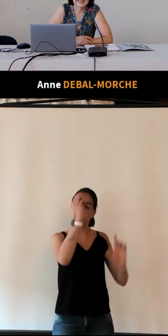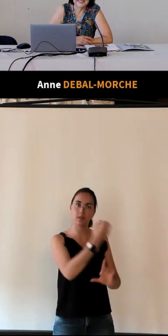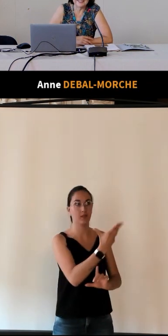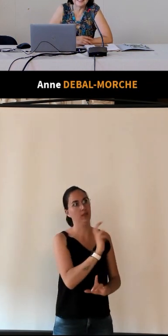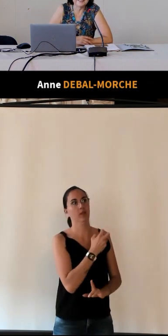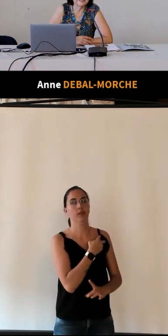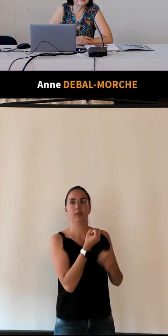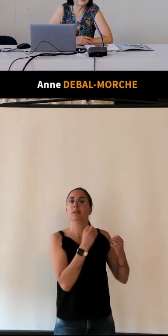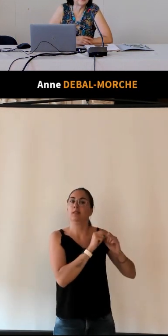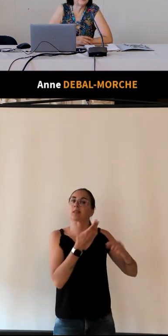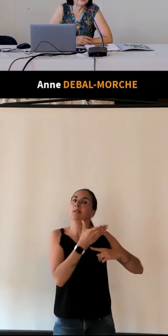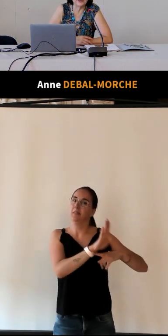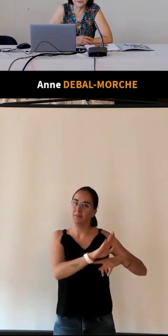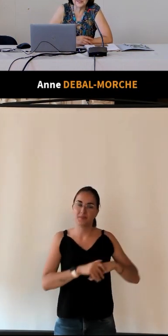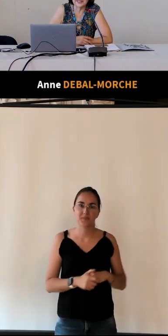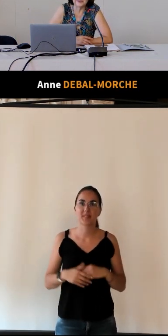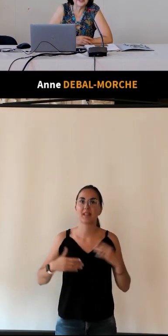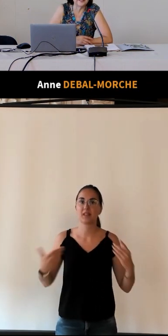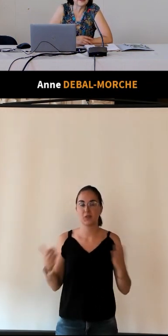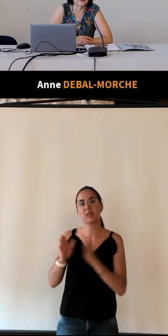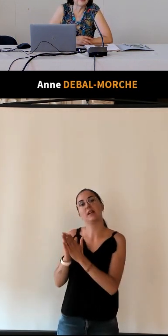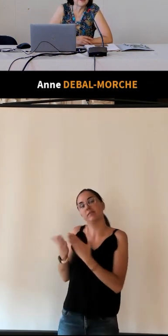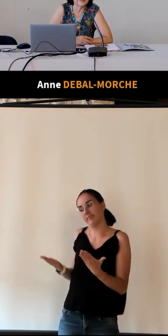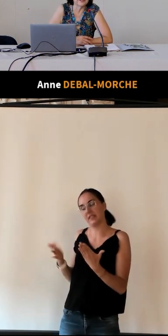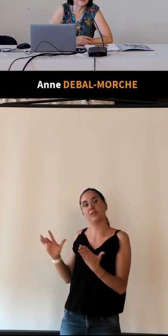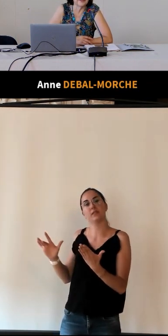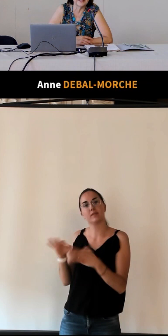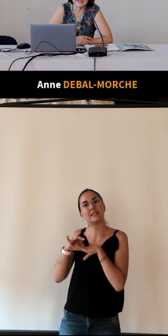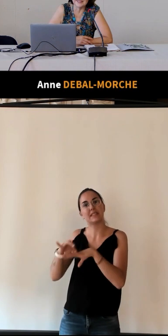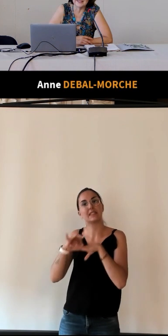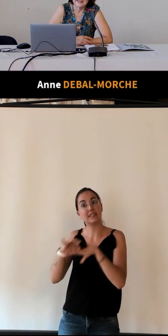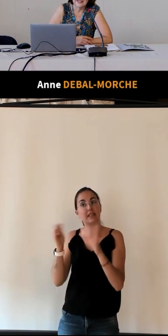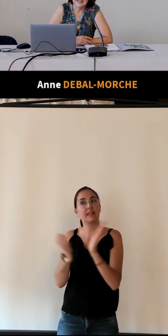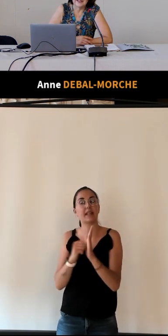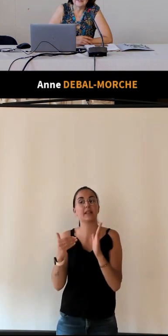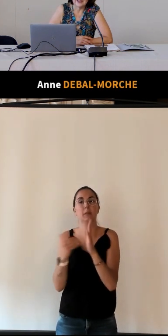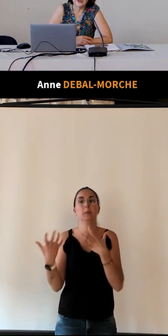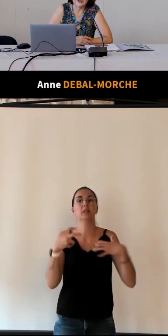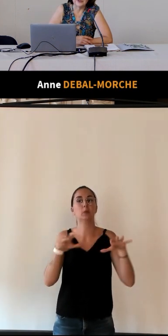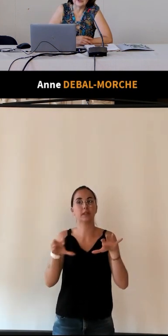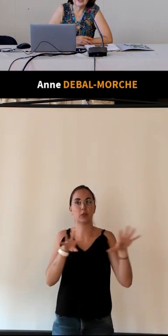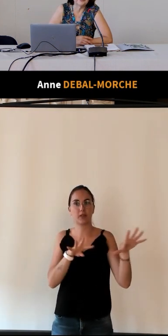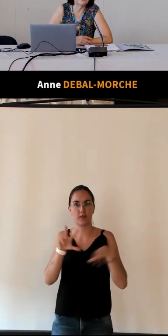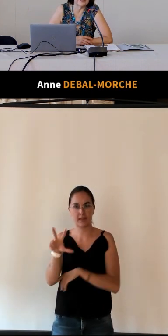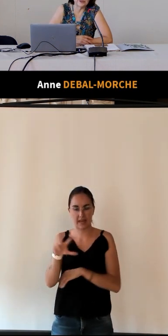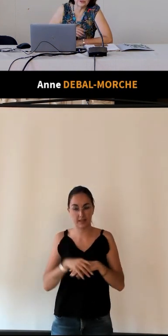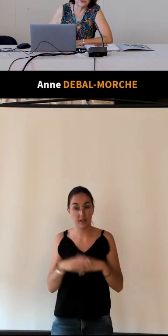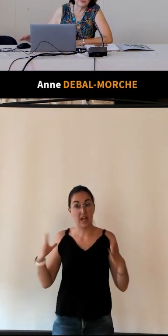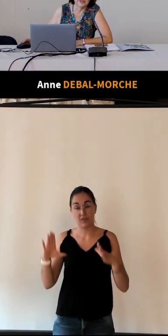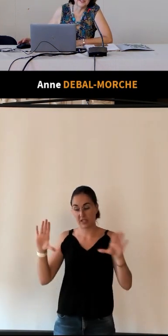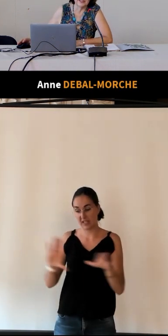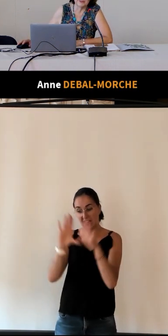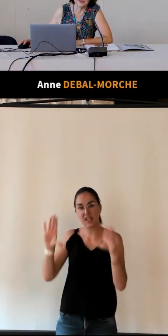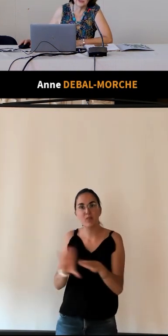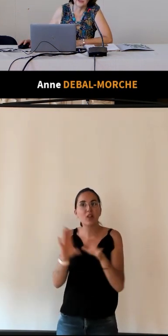est extraite du guide Conti qui date de 1893 avec des illustrations du